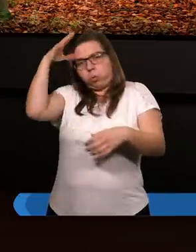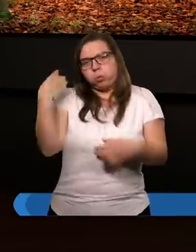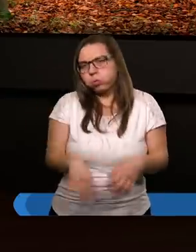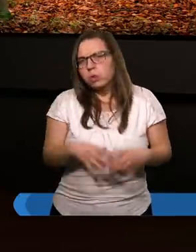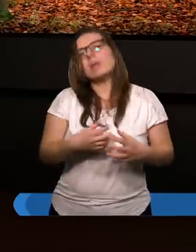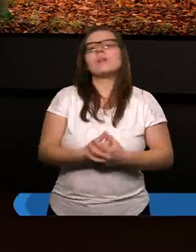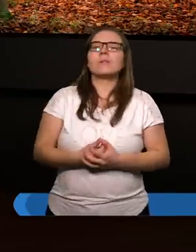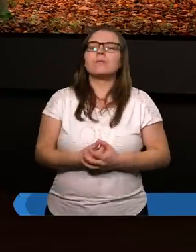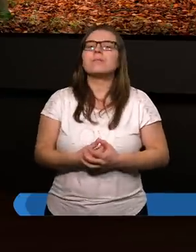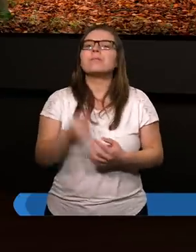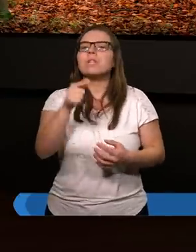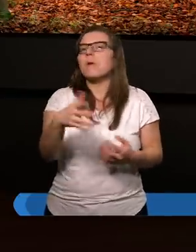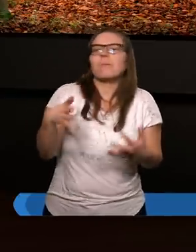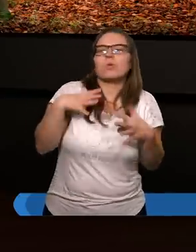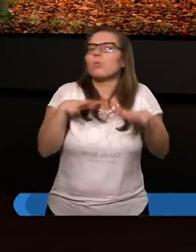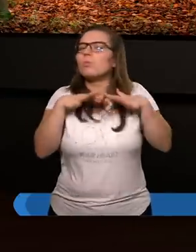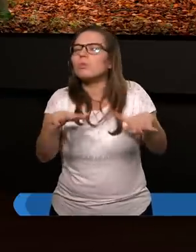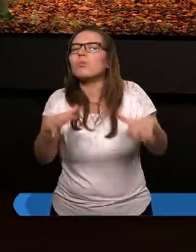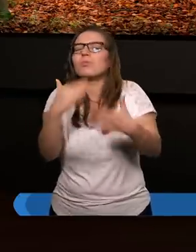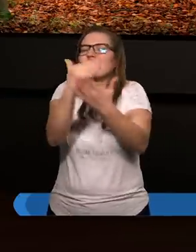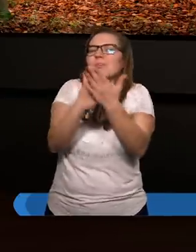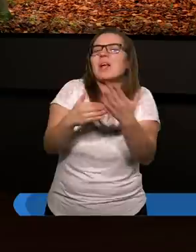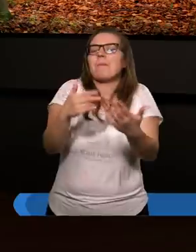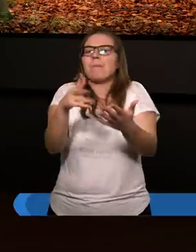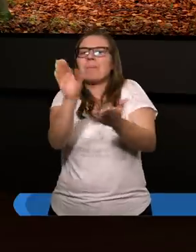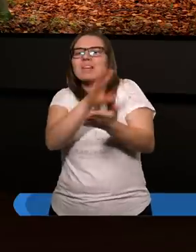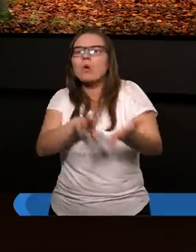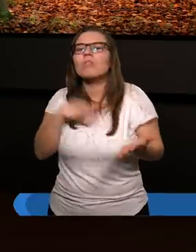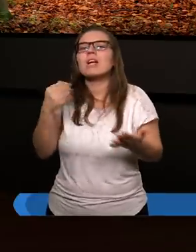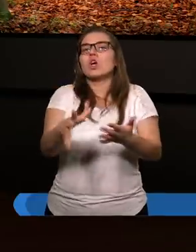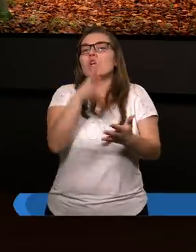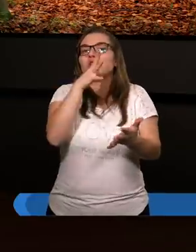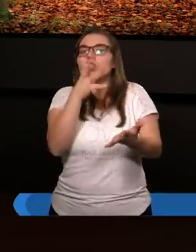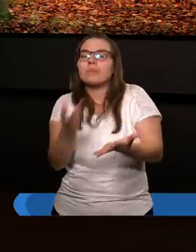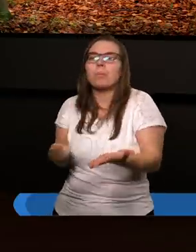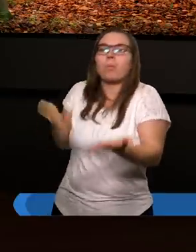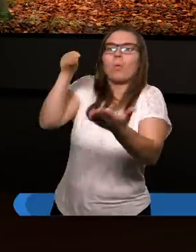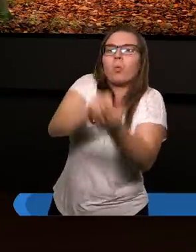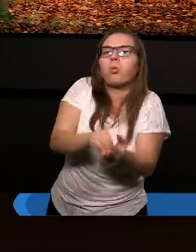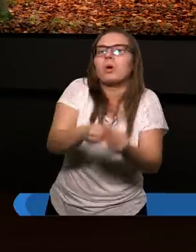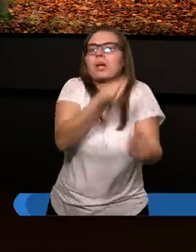Tych przepisów było mnóstwo w Biblii, a oprócz tego jeszcze Żydzi dołożyli trochę.